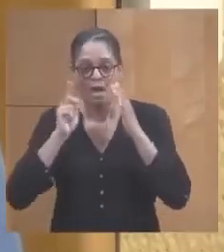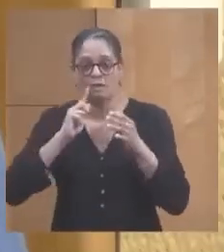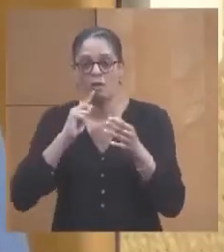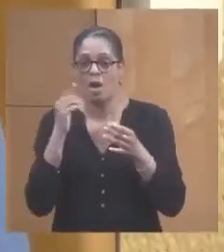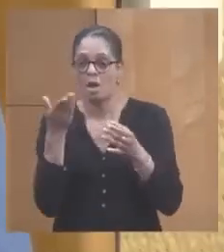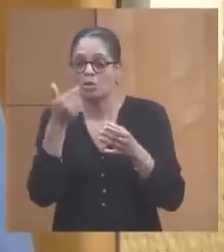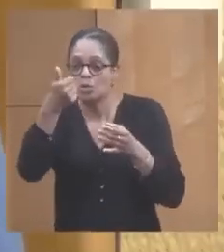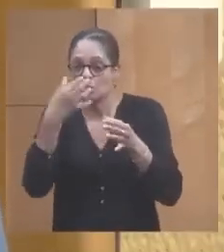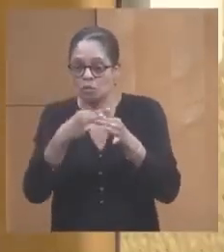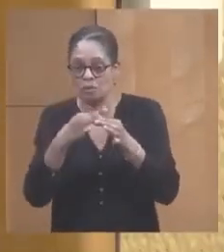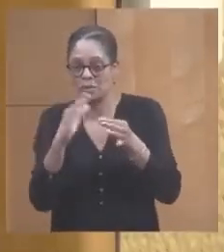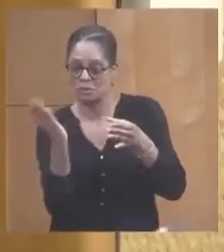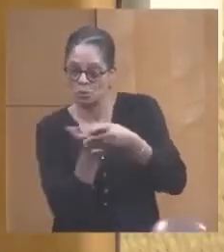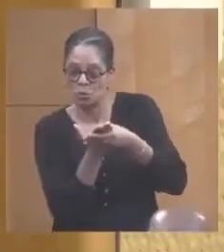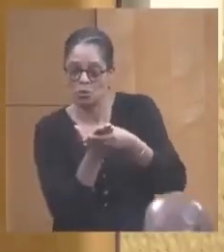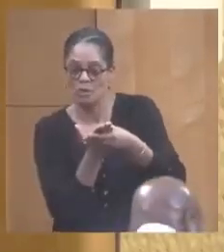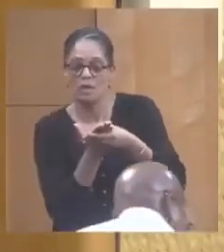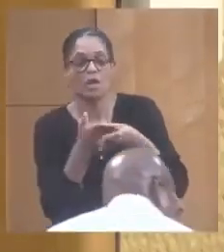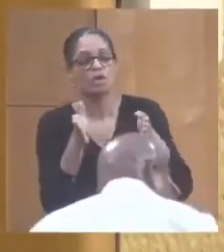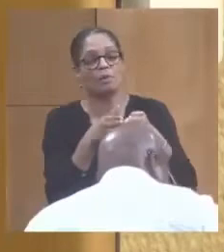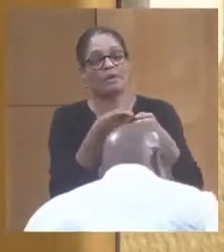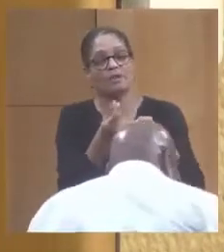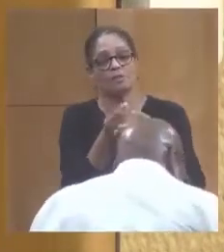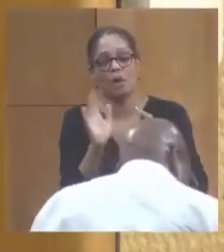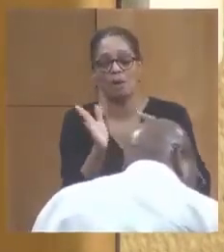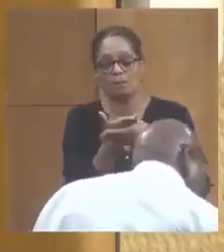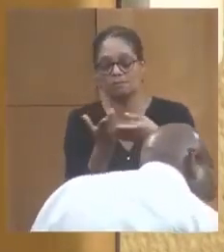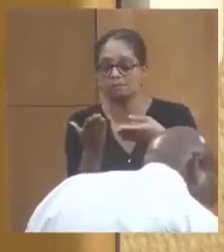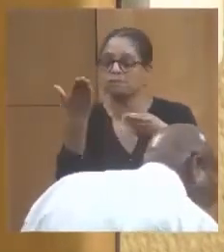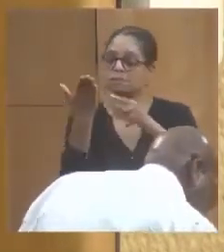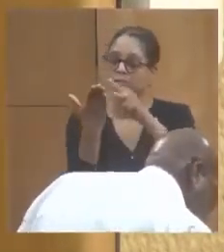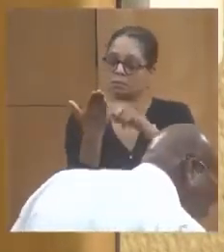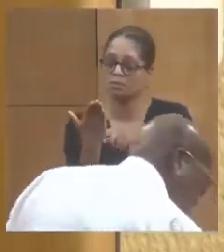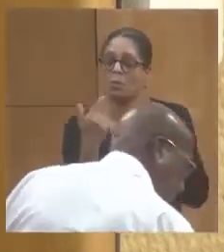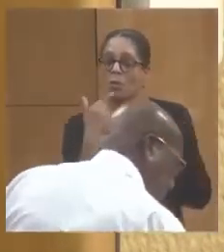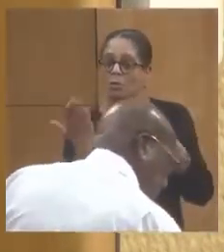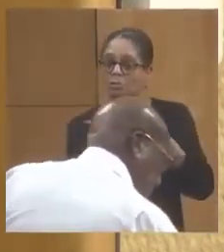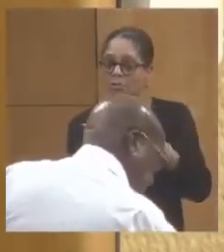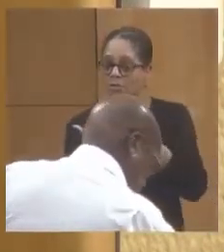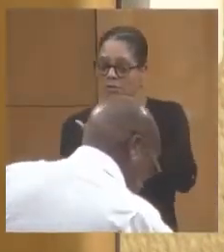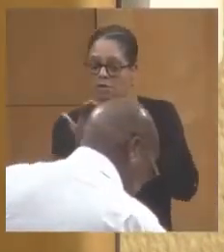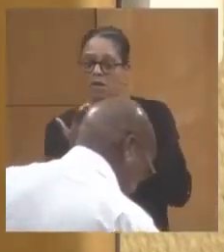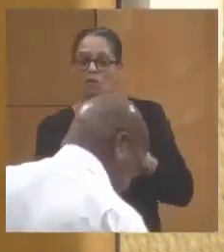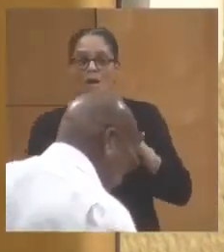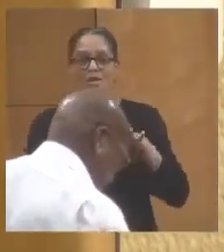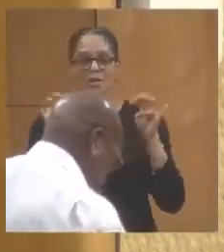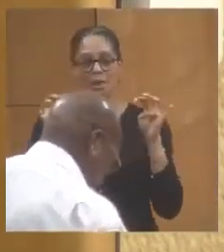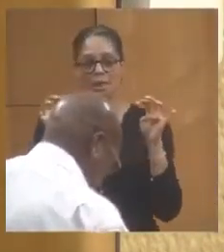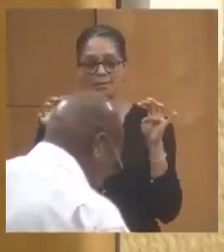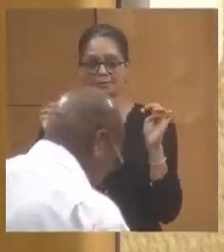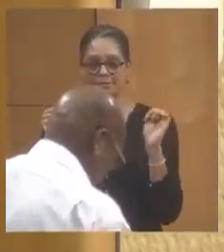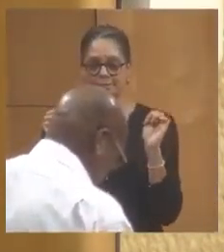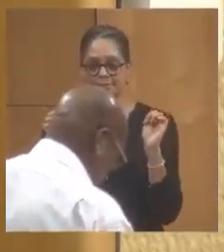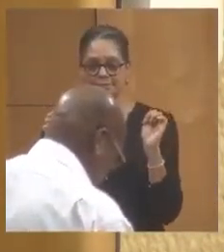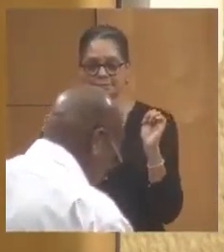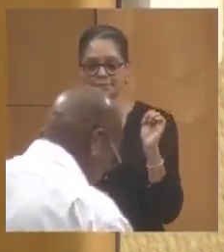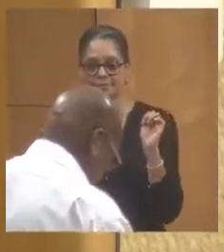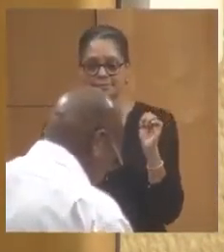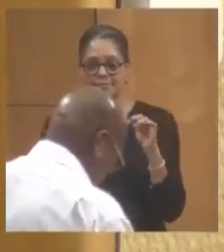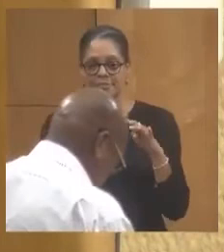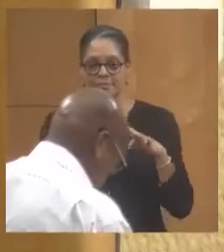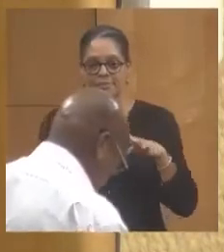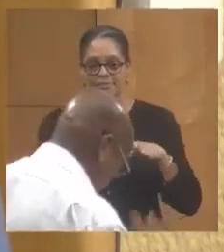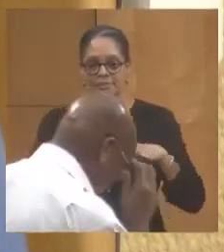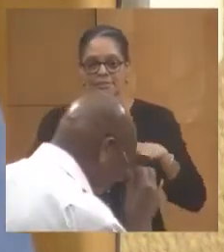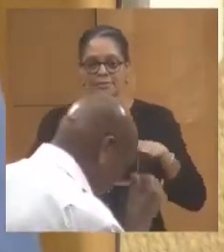joint à la demande de financement qui est la délibération par laquelle l'Assemblée approuve le plan